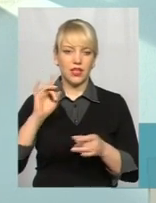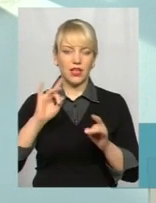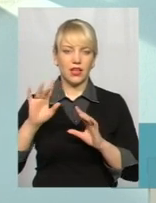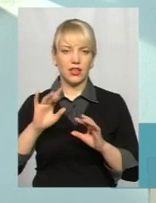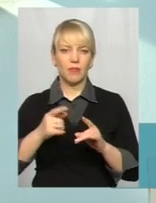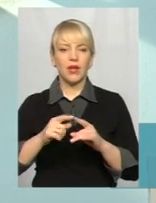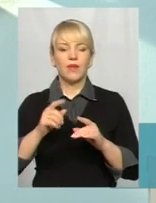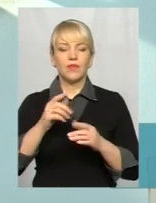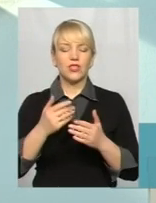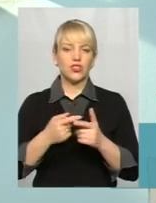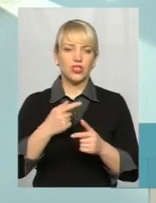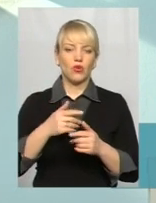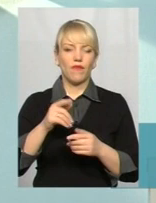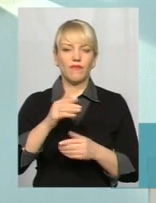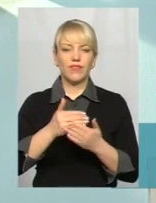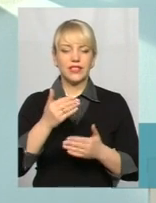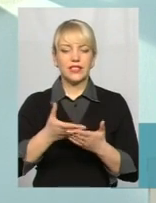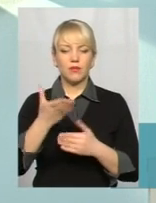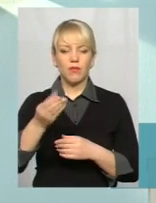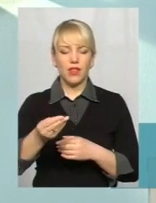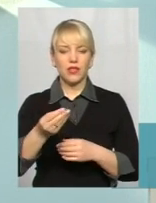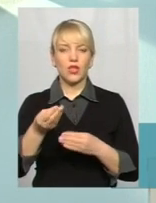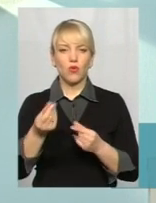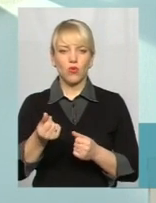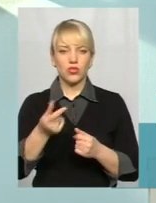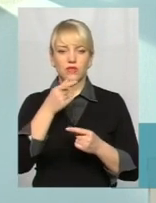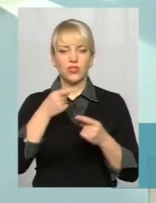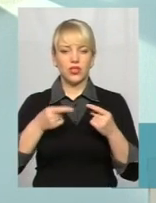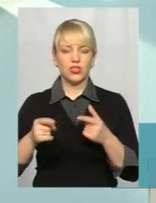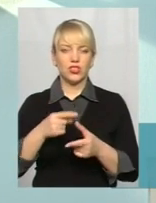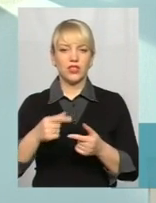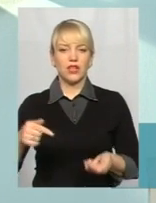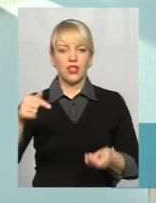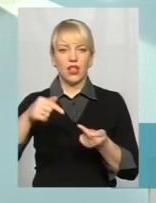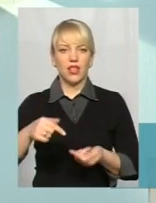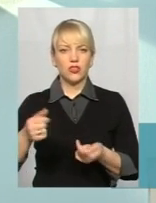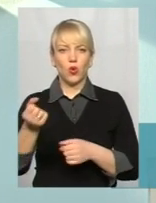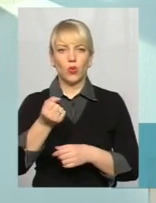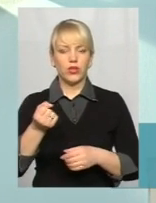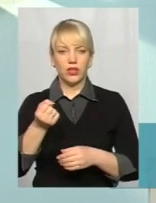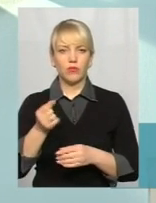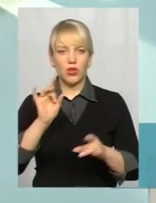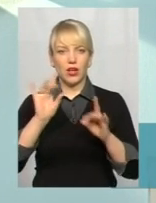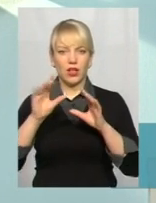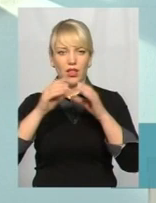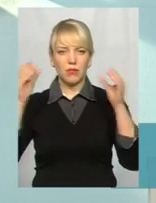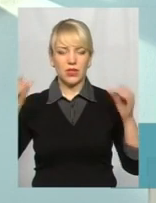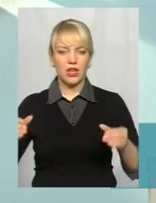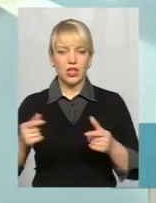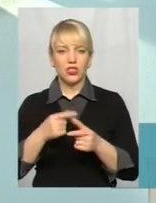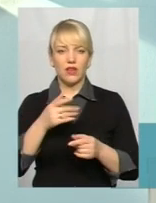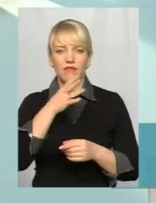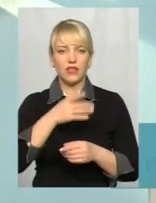від сплати коштів вчасного, чи то від належного утримання стану цих рекламних конструкцій, чи то від вчасного